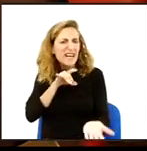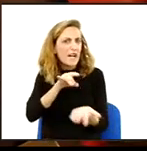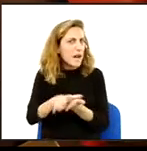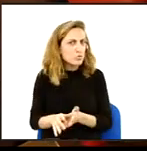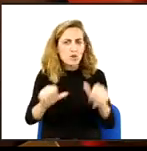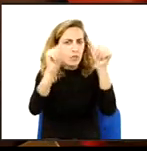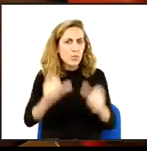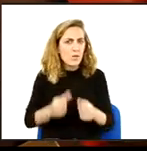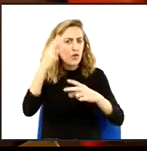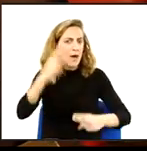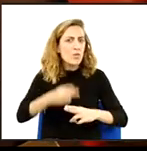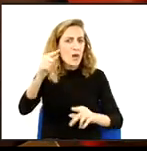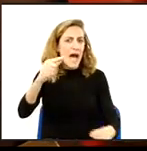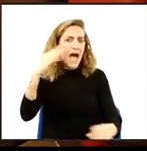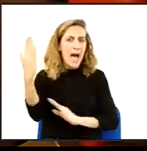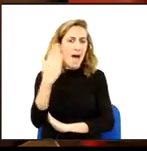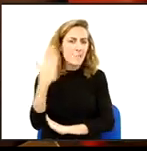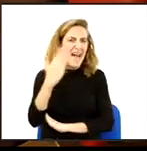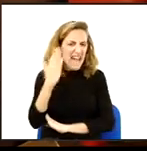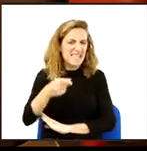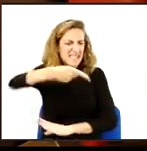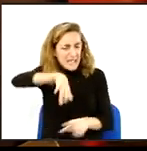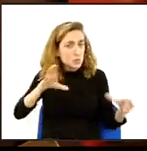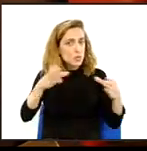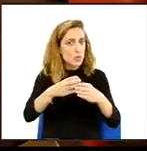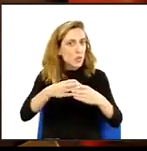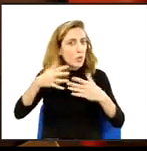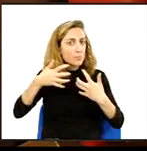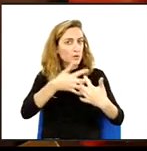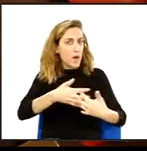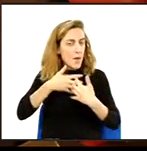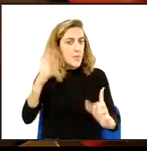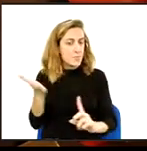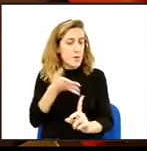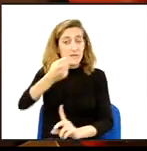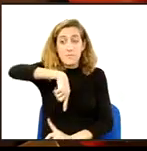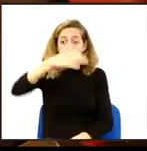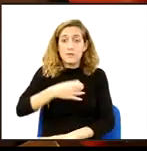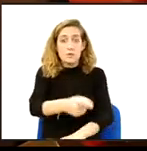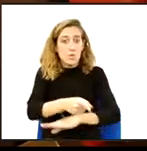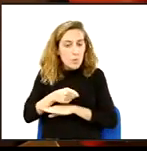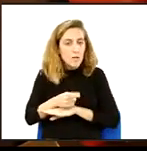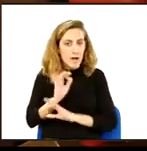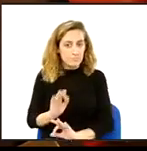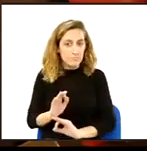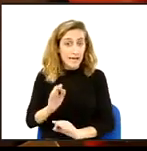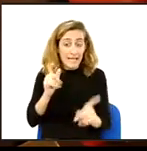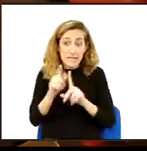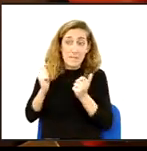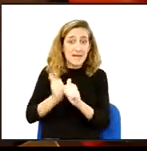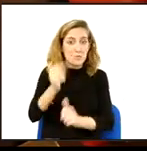aquestes constants amenaces per part d'aquests grups violents i tenim l'obligació de reaccionar davant aquestes persecucions ideològiques.